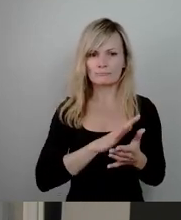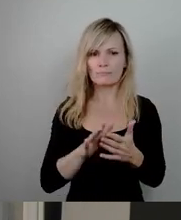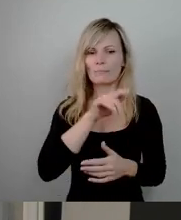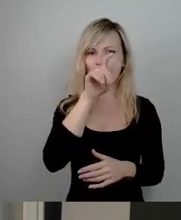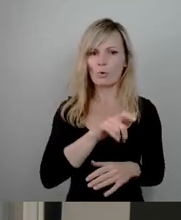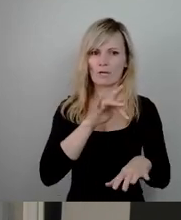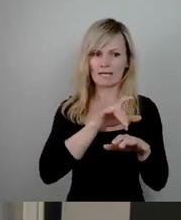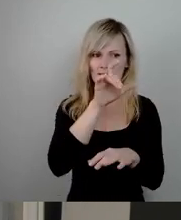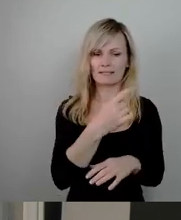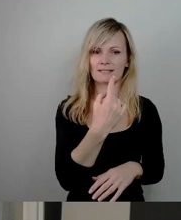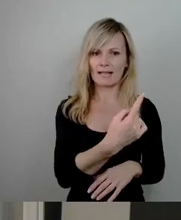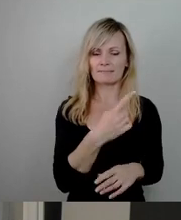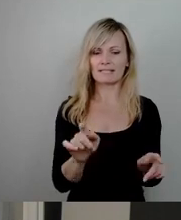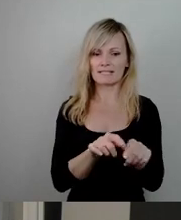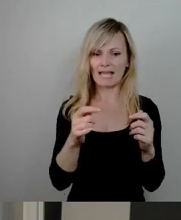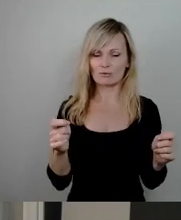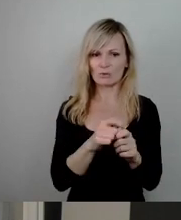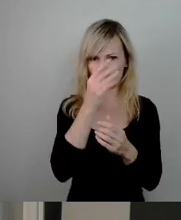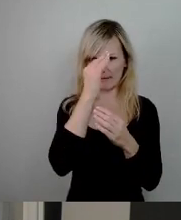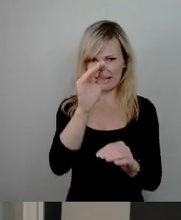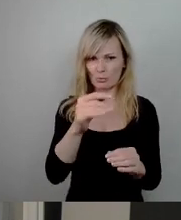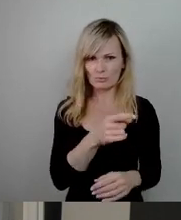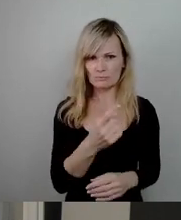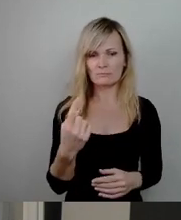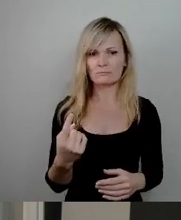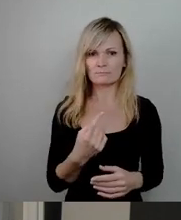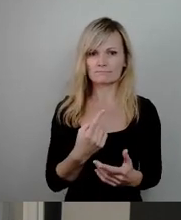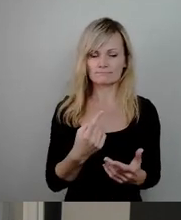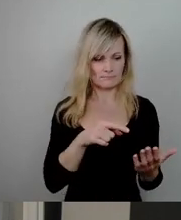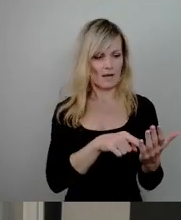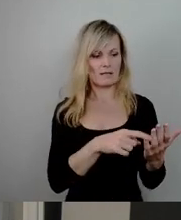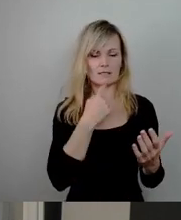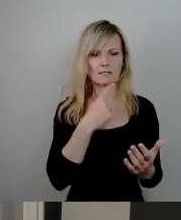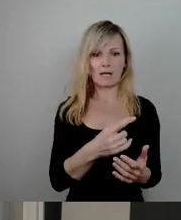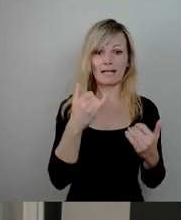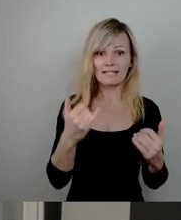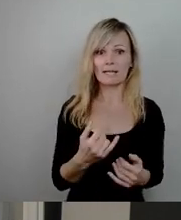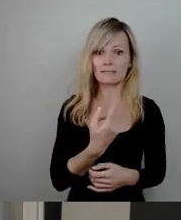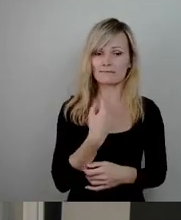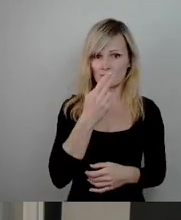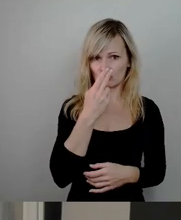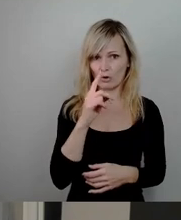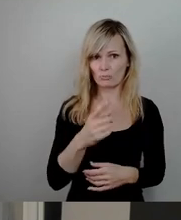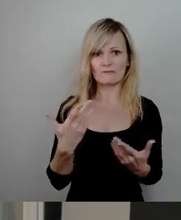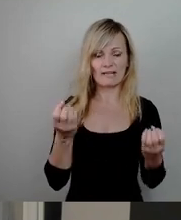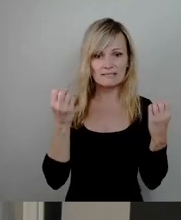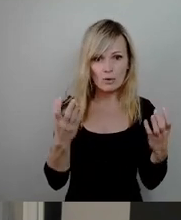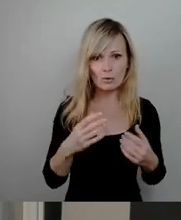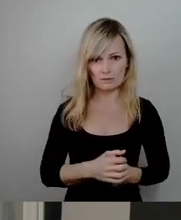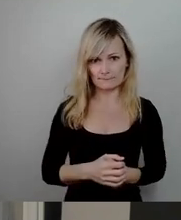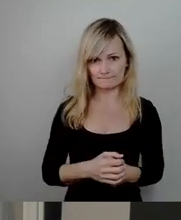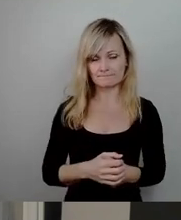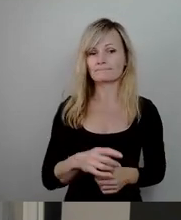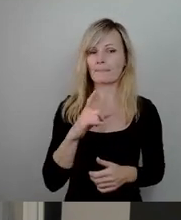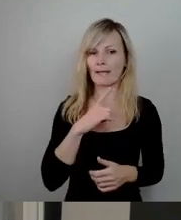Zeitungsmeldung aufgesprungen ist und dann anfing zu sagen, jetzt müssen wir uns mal kümmern. Was ist denn hier los? Aber eigentlich ist in den Gesprächen